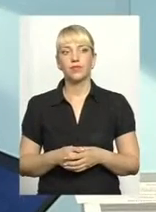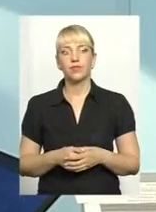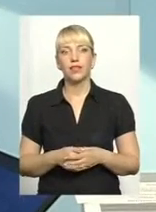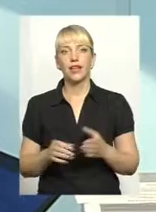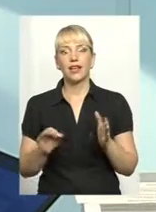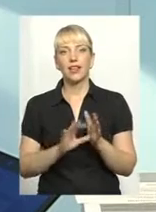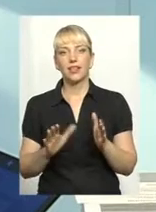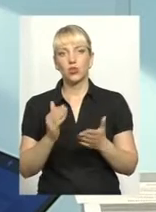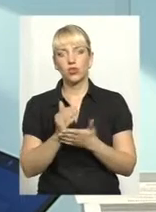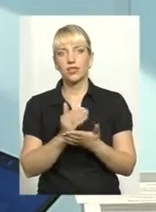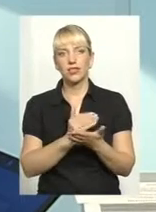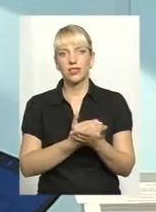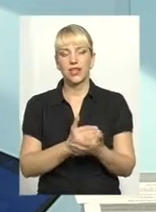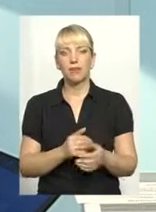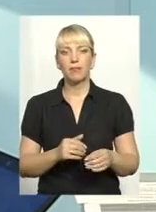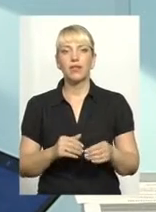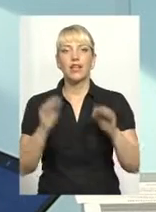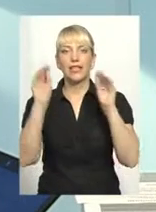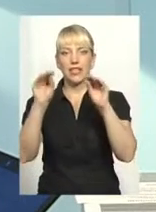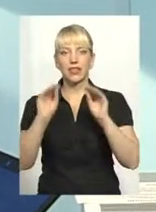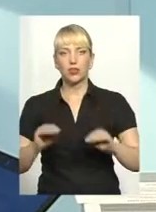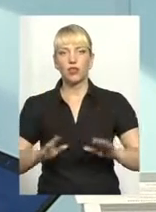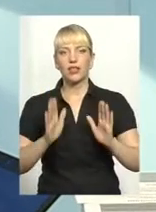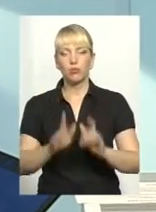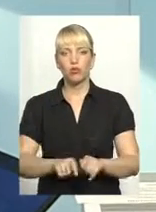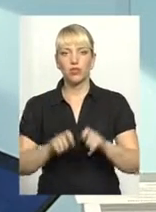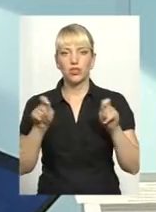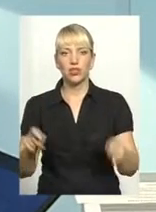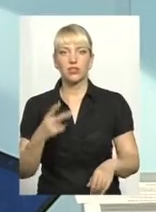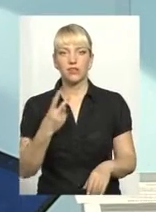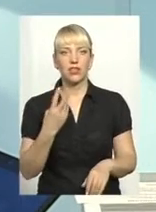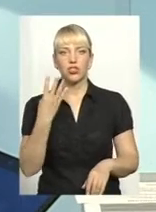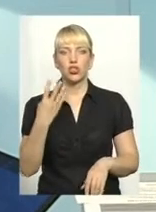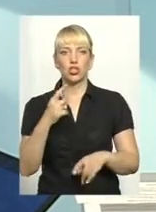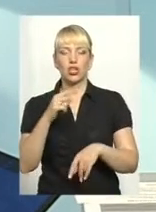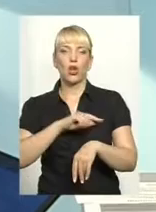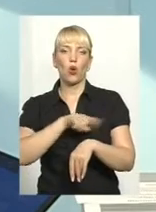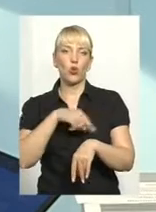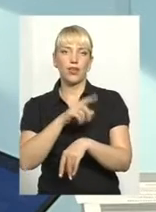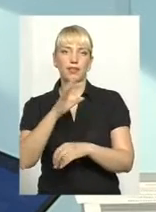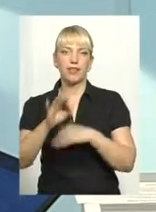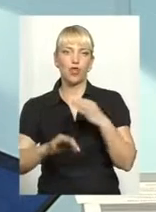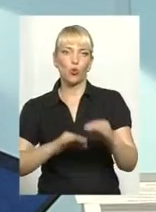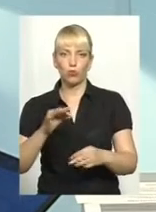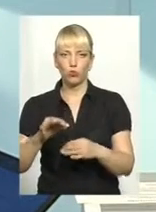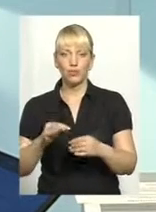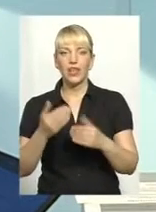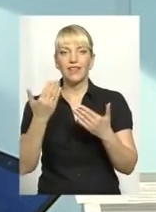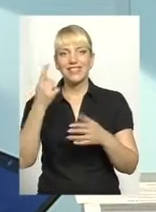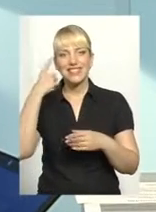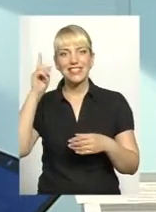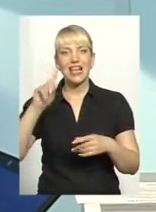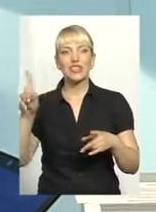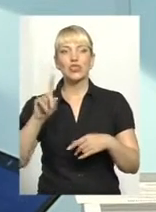Електронна система декларування буде відкритою 24 години на добу. Так як ви знаєте, що в